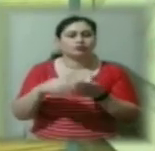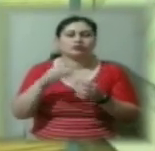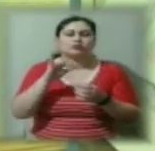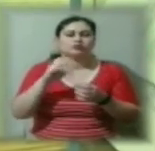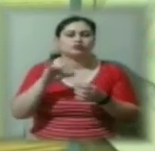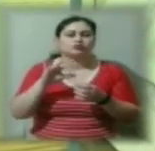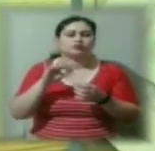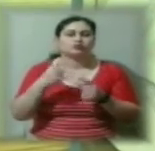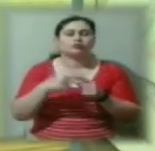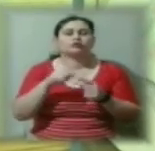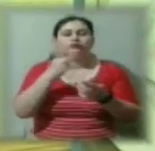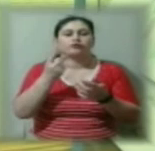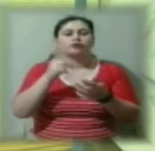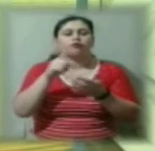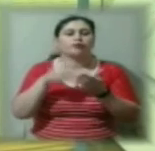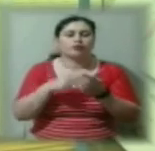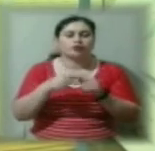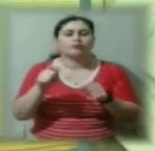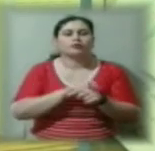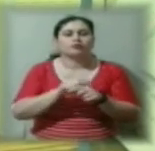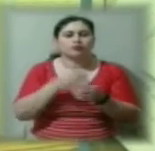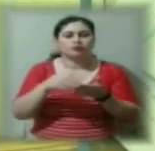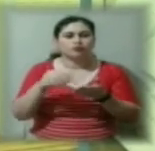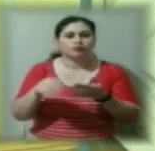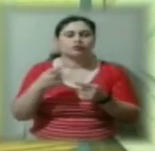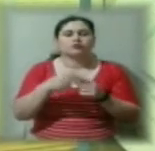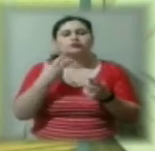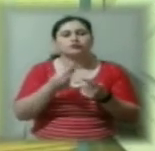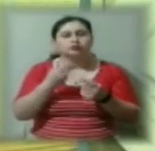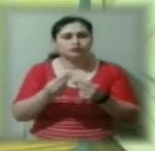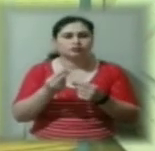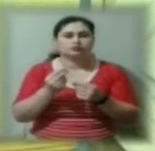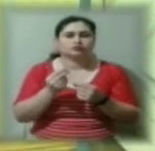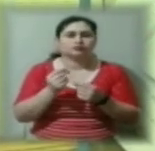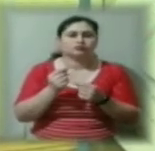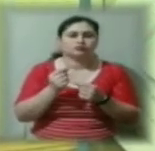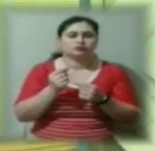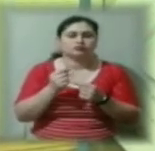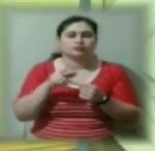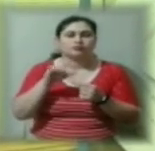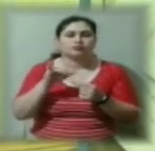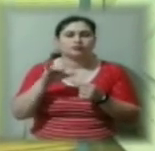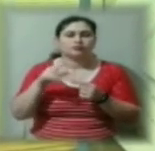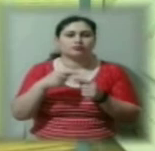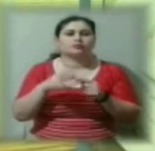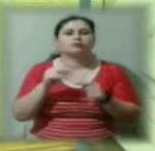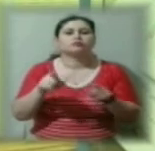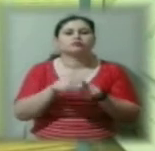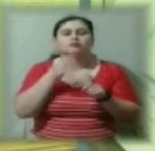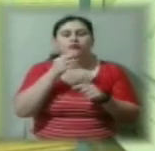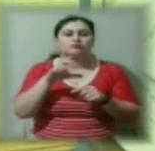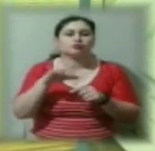придбання тих матеріалів, це шприци, це прилади, так скажуть, смужки для вимірювання